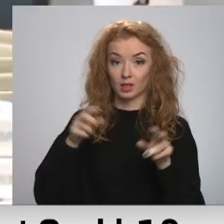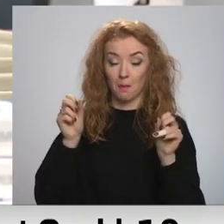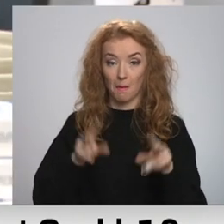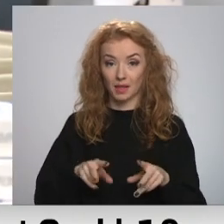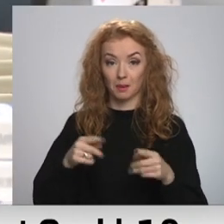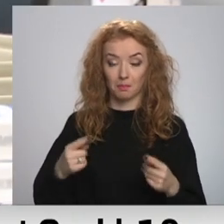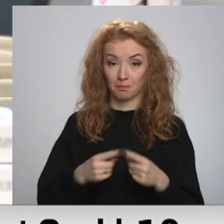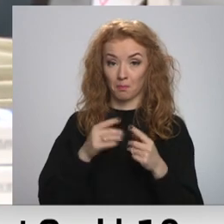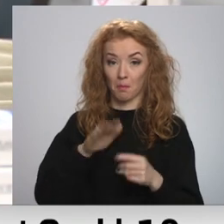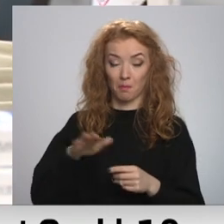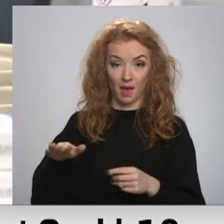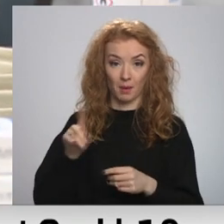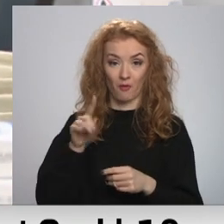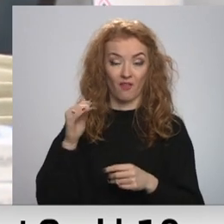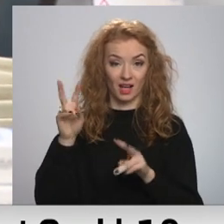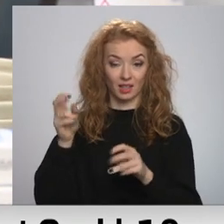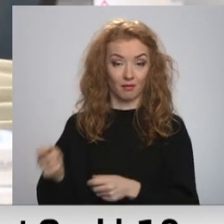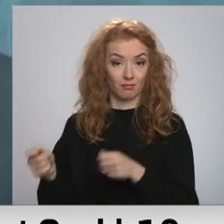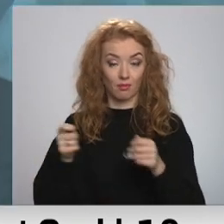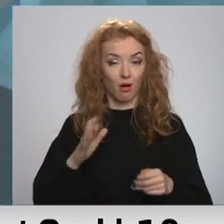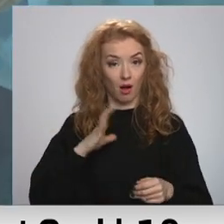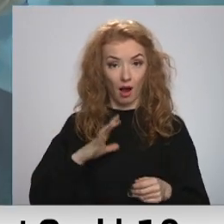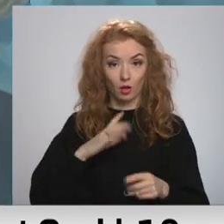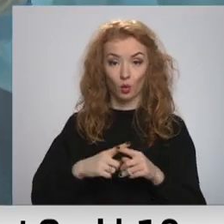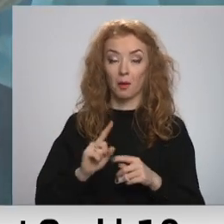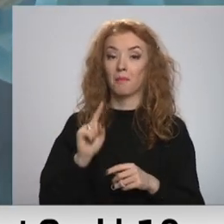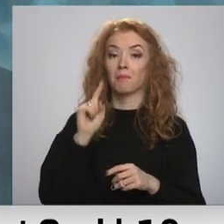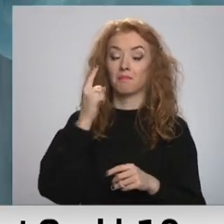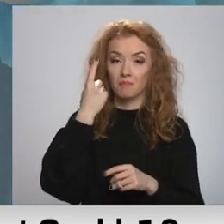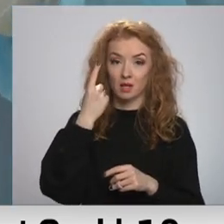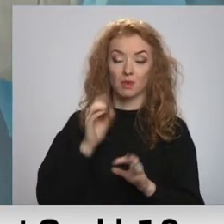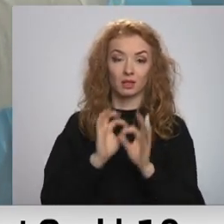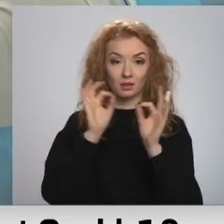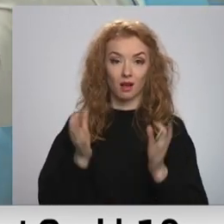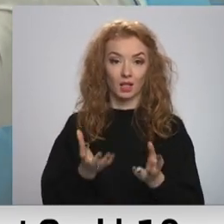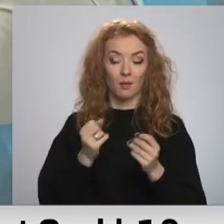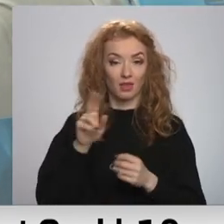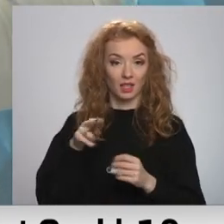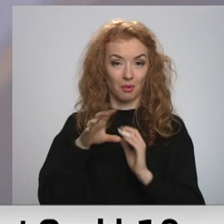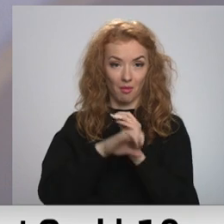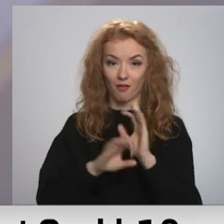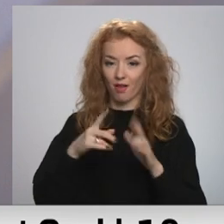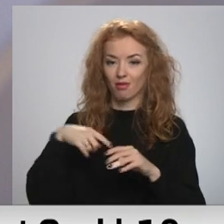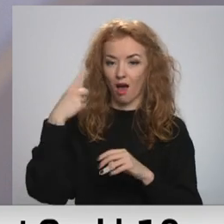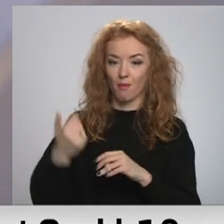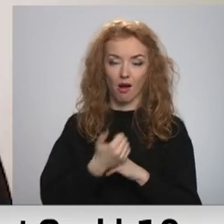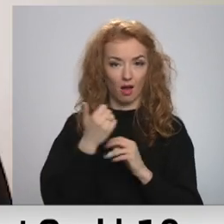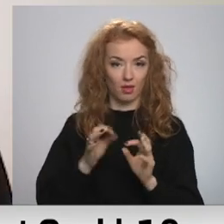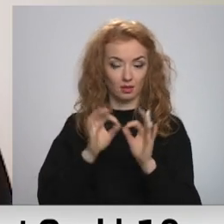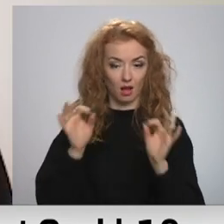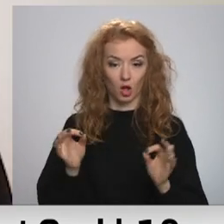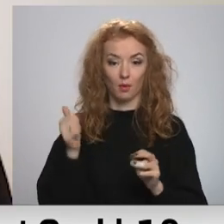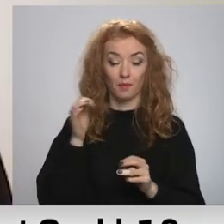bērniem paredzēto vakcīnu piegādes vēl gaidot, un pirmās potes bērni saks saņem decembra beigās vai nākamā gada sākumā.